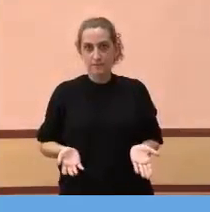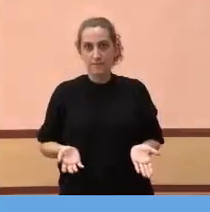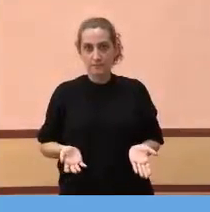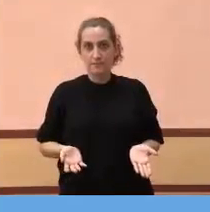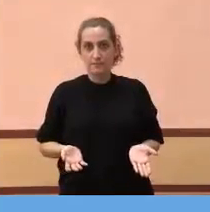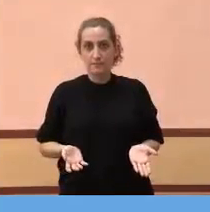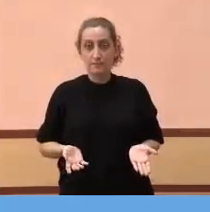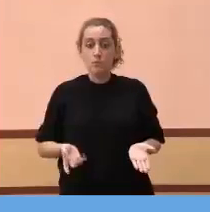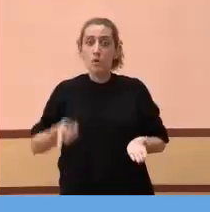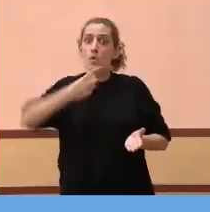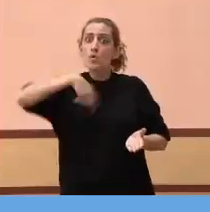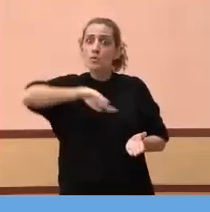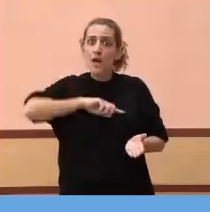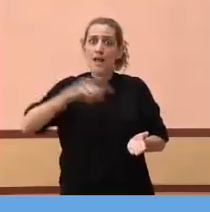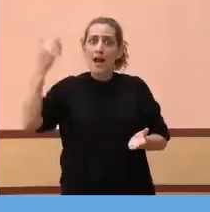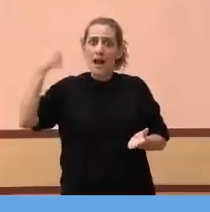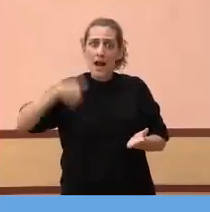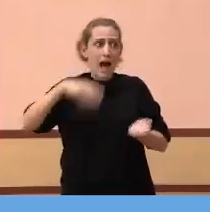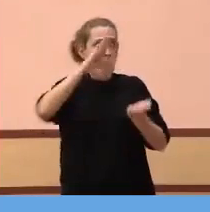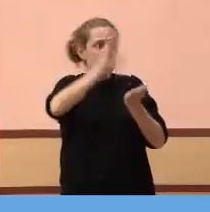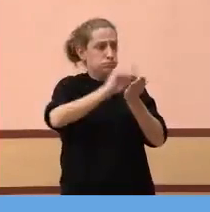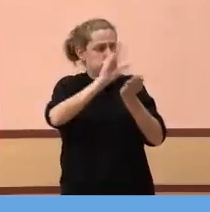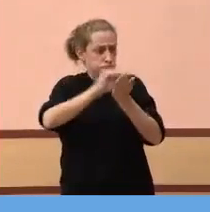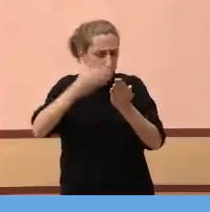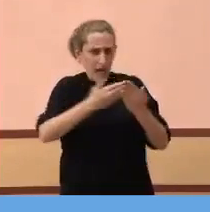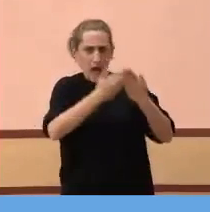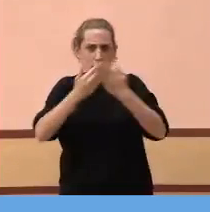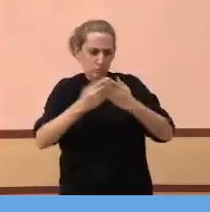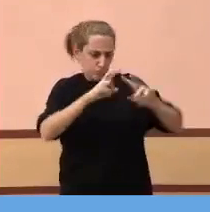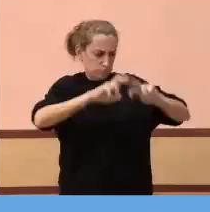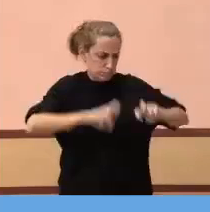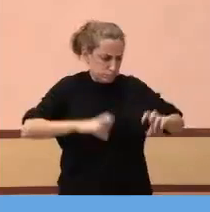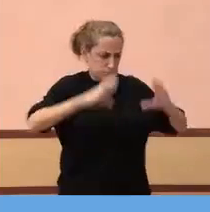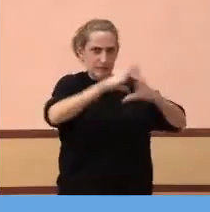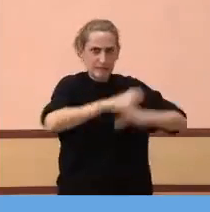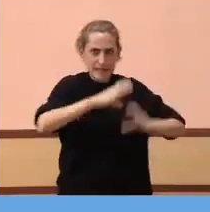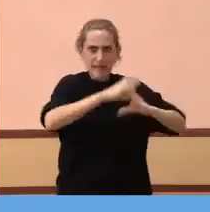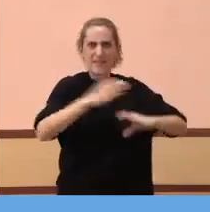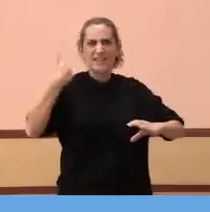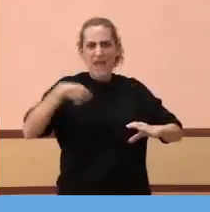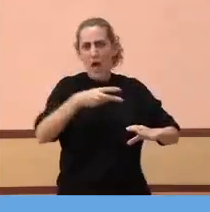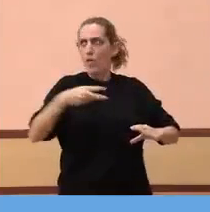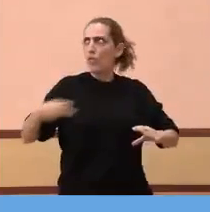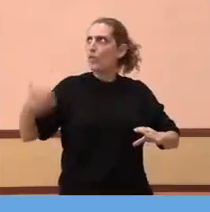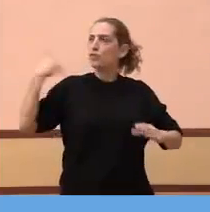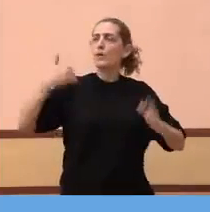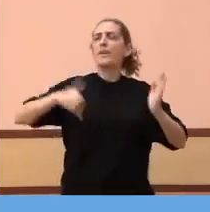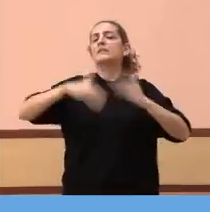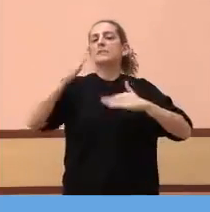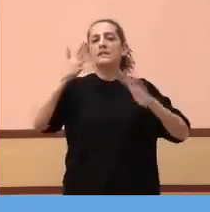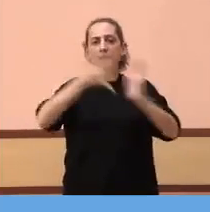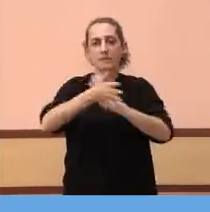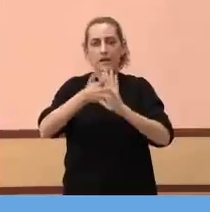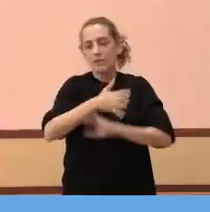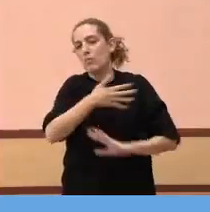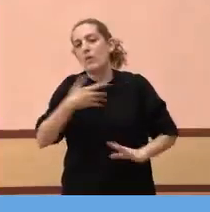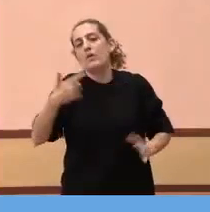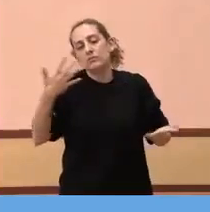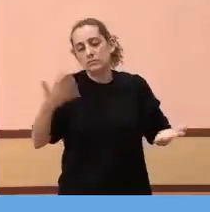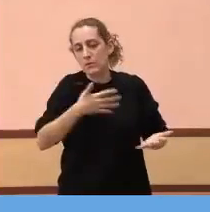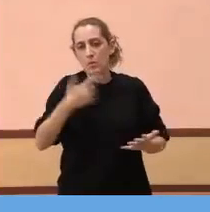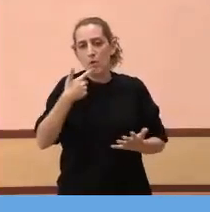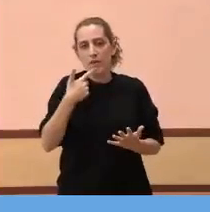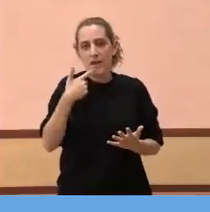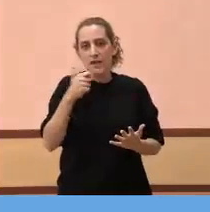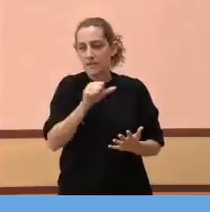Tenim evidències i les hem explicat, ja portem 15 dies explicant-la, 15 dies, vull dir, fa dues